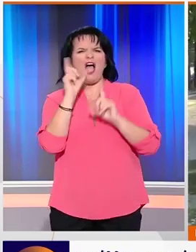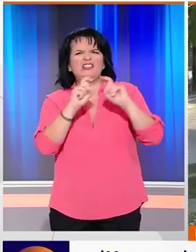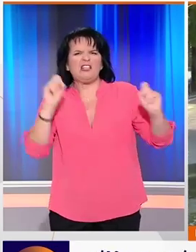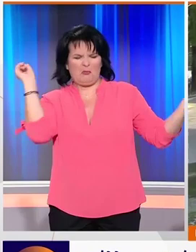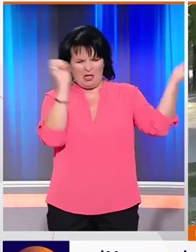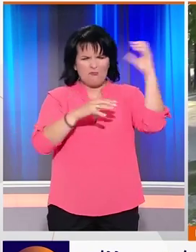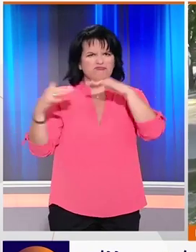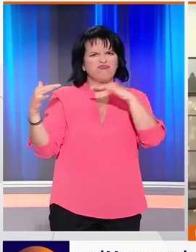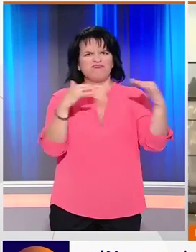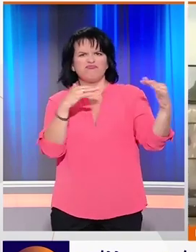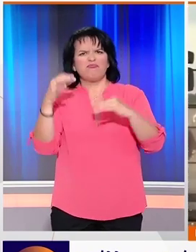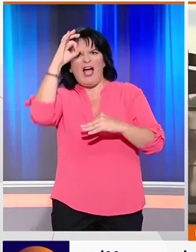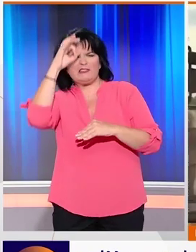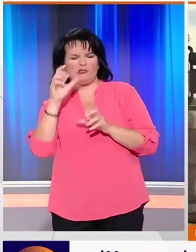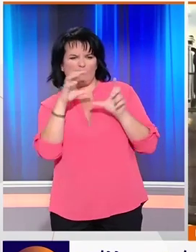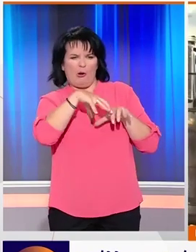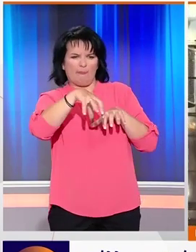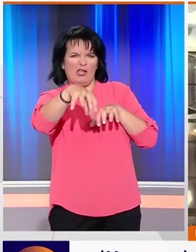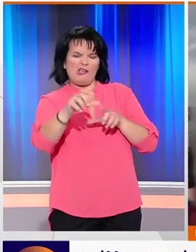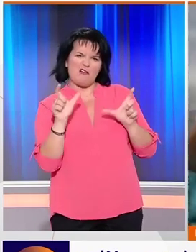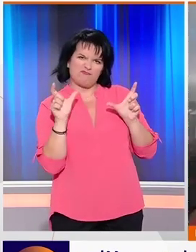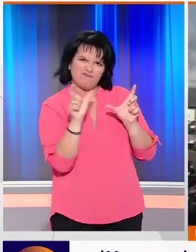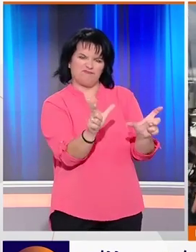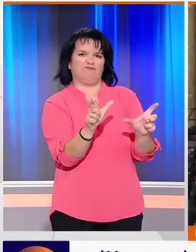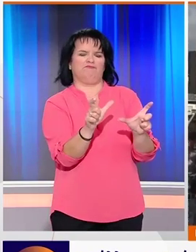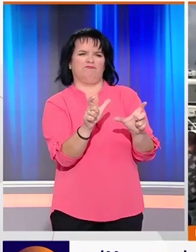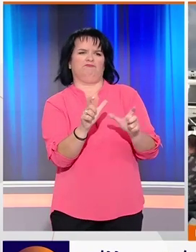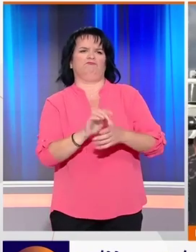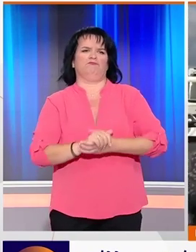τους αστυνομικούς που έχουν στήσει οδοφράγματα σε κομβικά σημεία της πόλης.